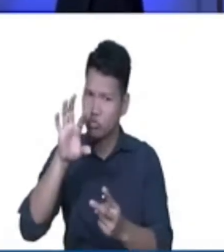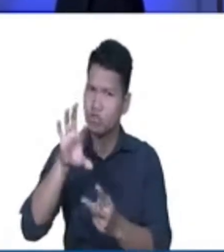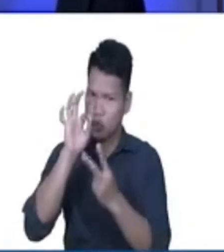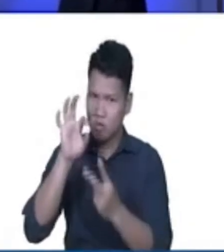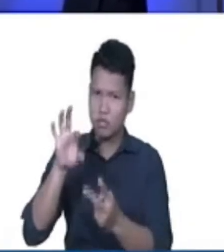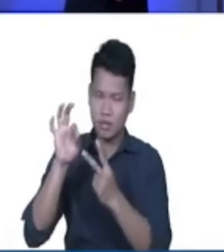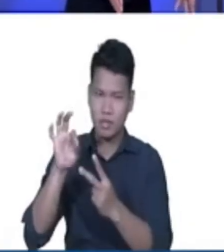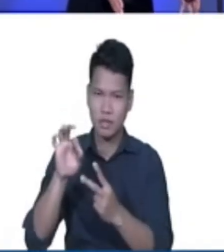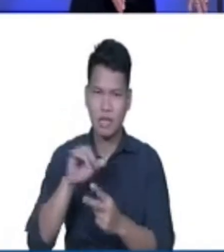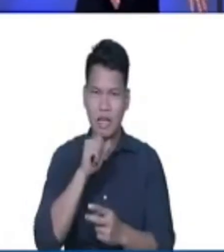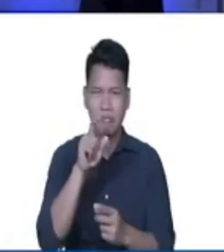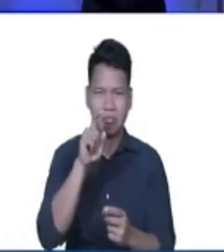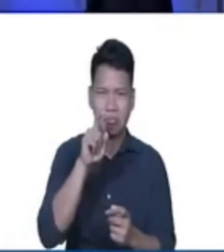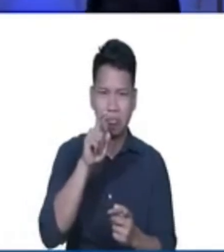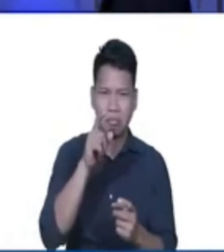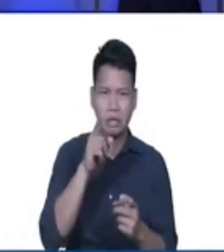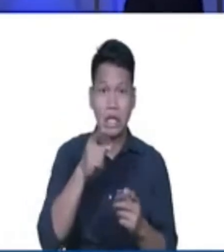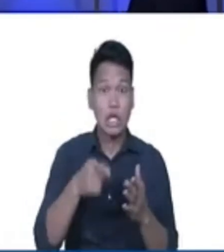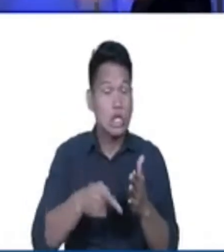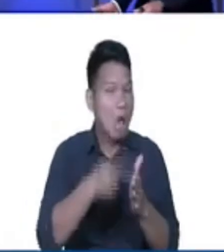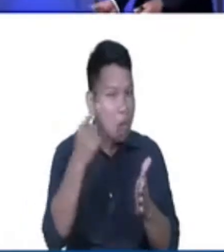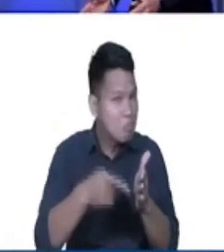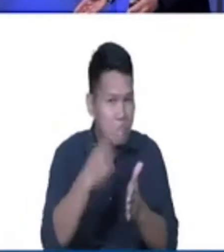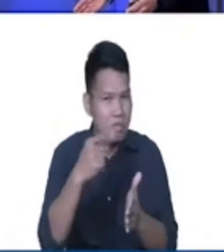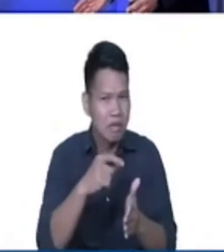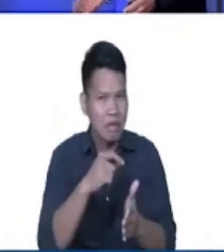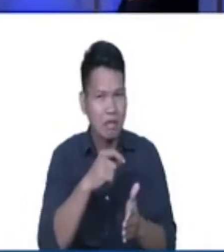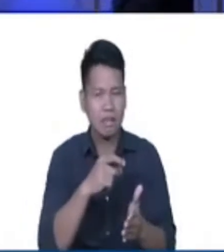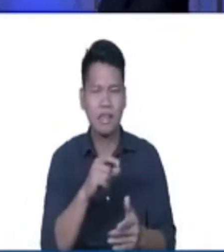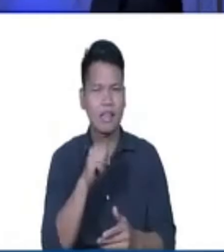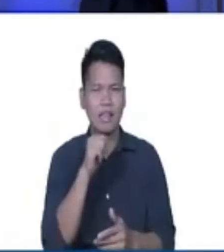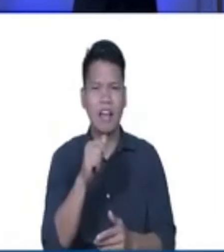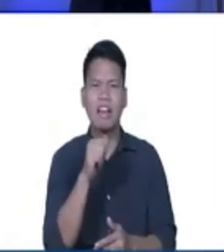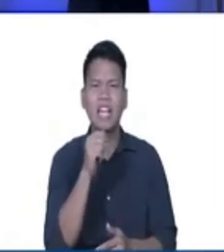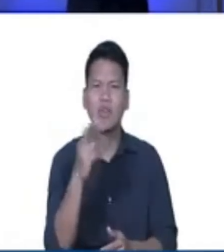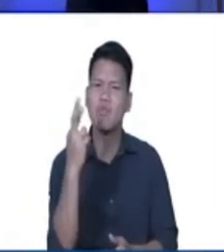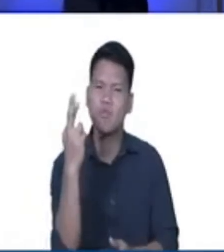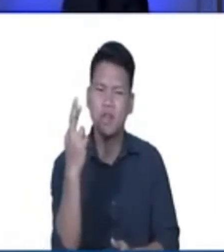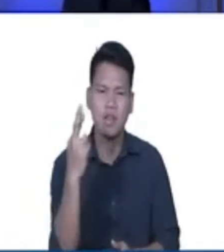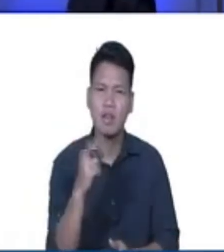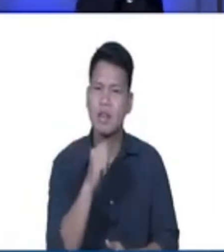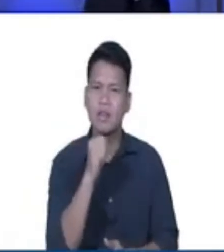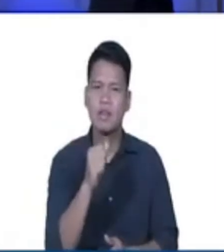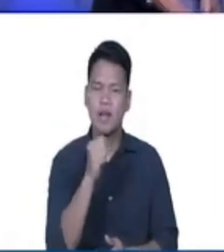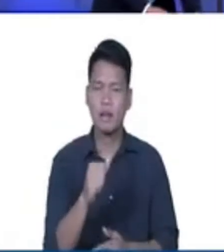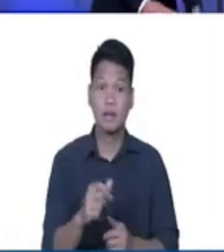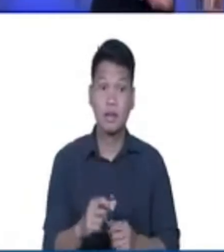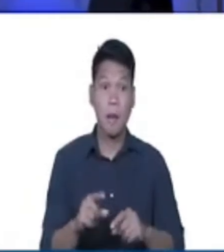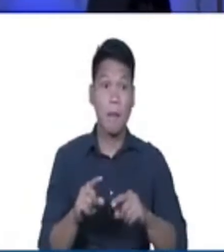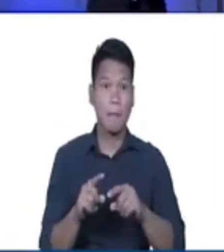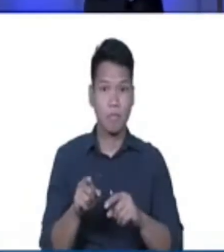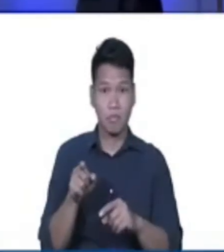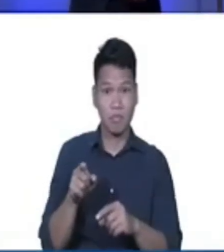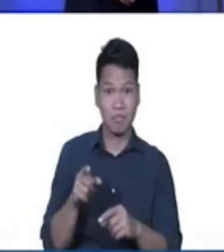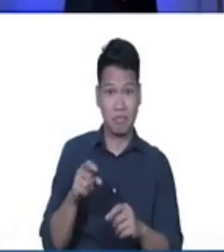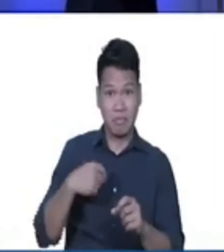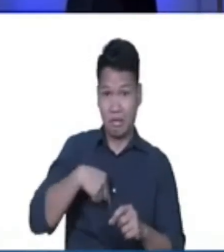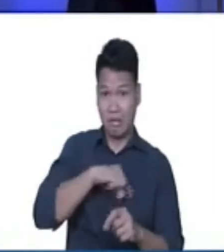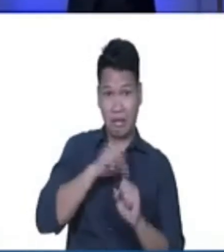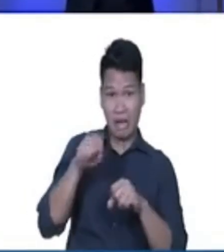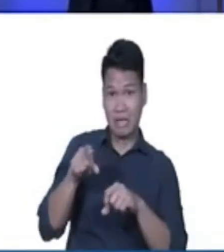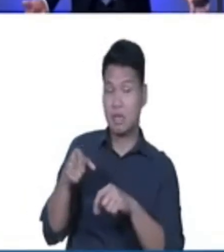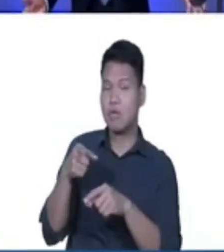po ito tsansa, hindi po ito suwerte, hindi po natin pwedeng sasabihin na suwerte ka dahil malusug ang